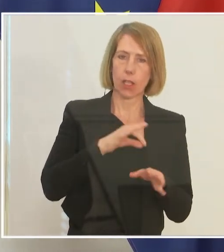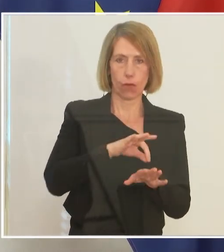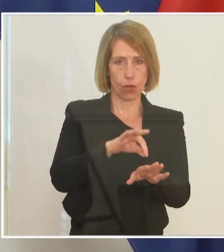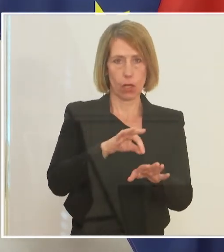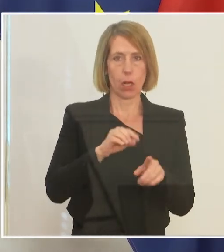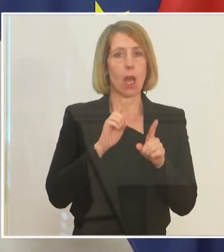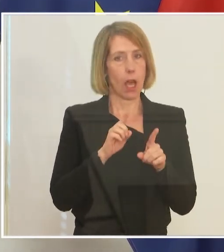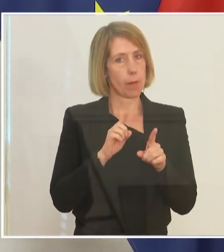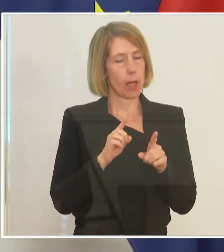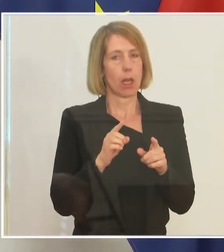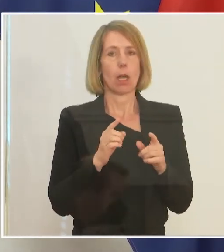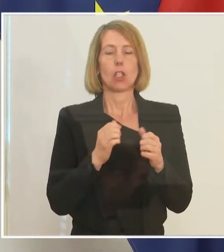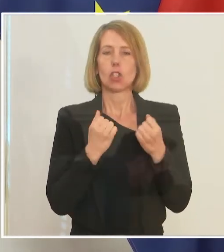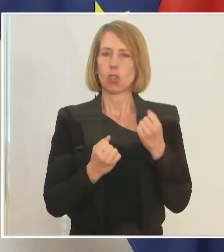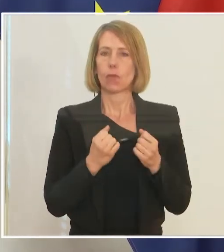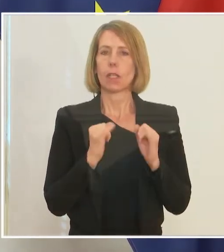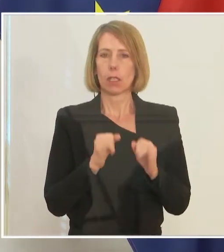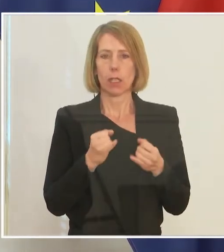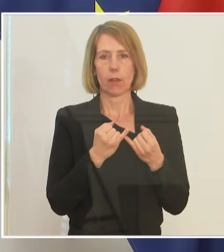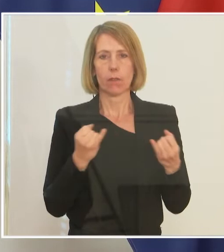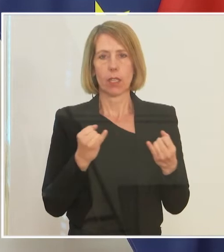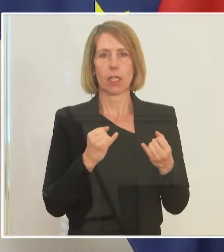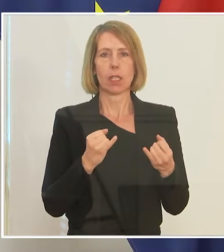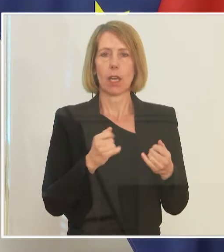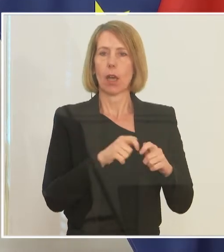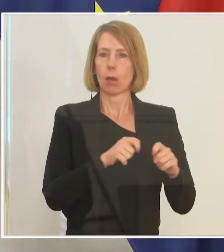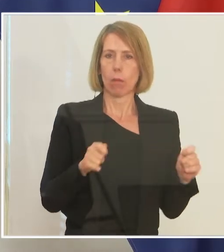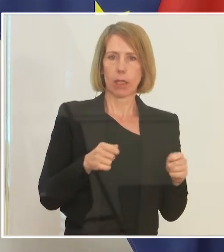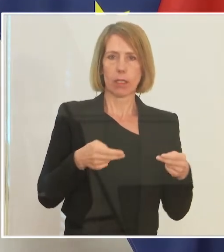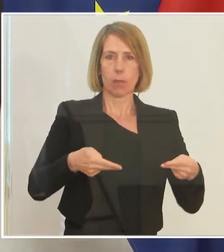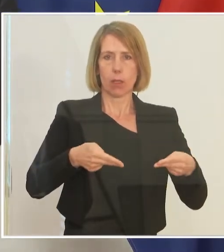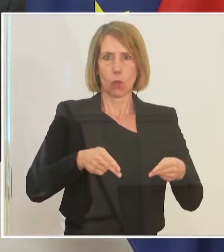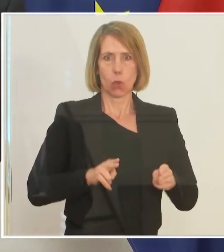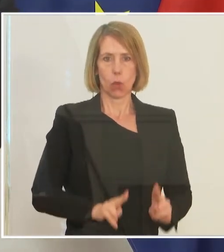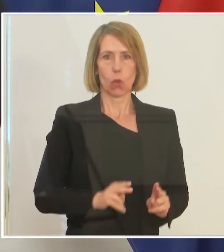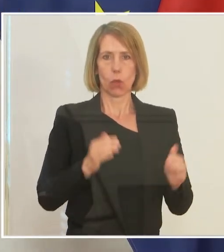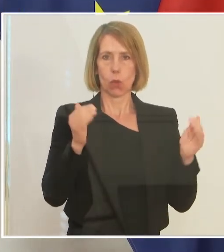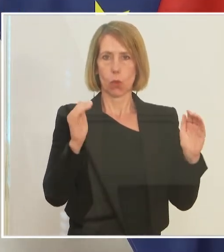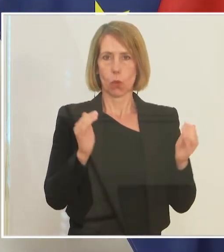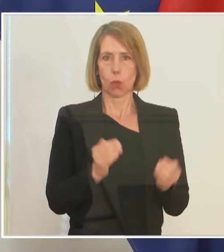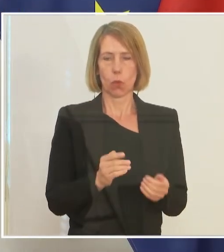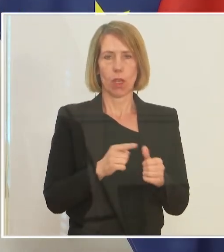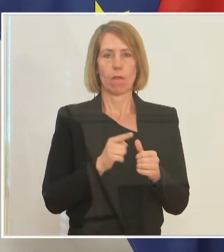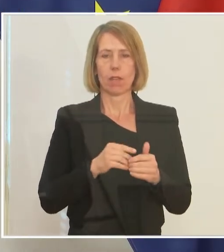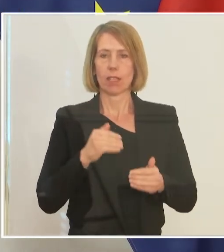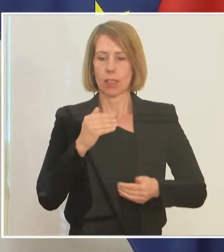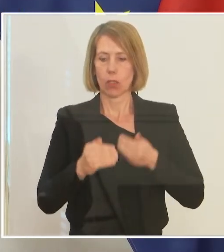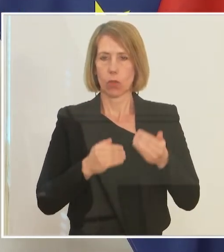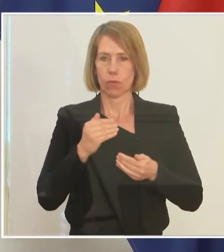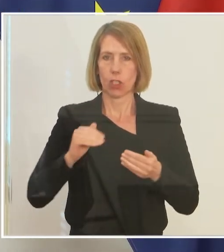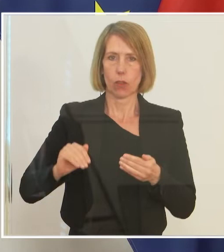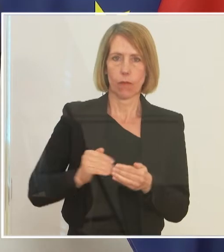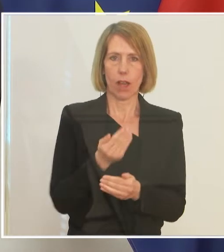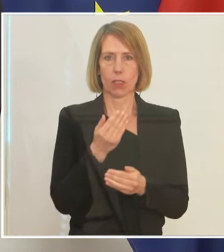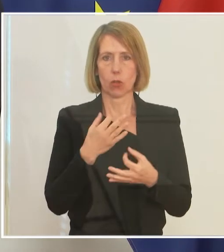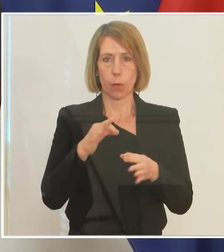es ist extrem schwierig, wie führe ich diese Maßnahmen wieder zurück, wenn die Konjunktur besser wird, ohne